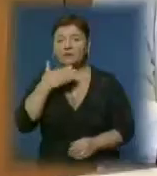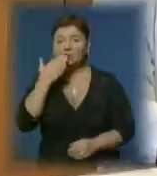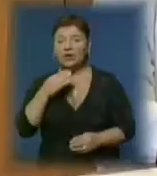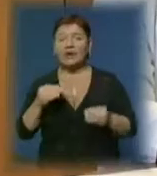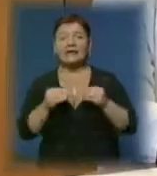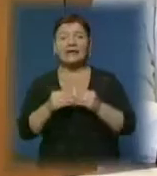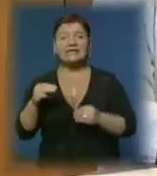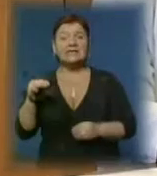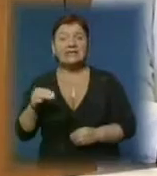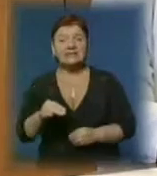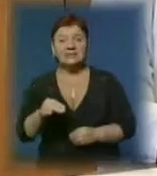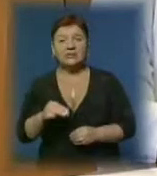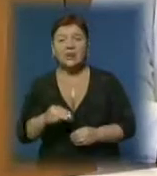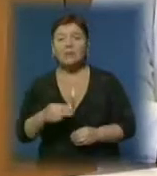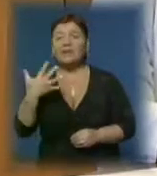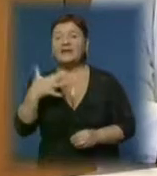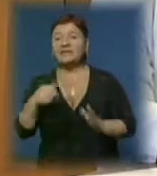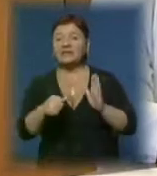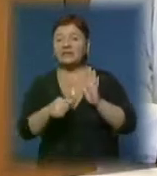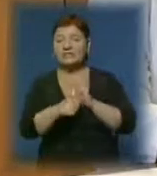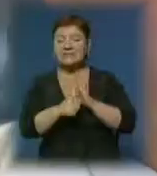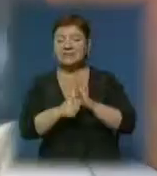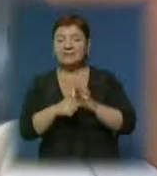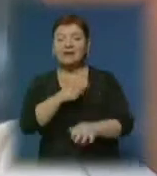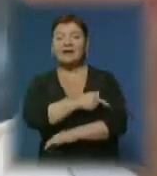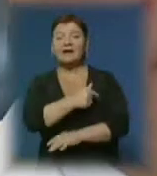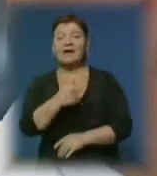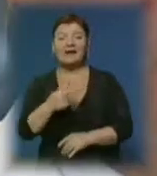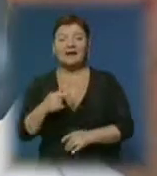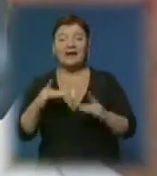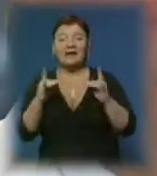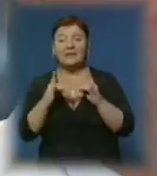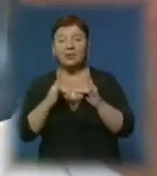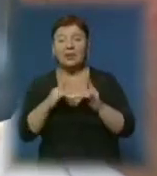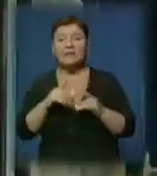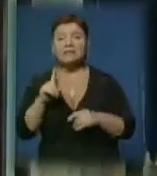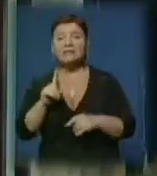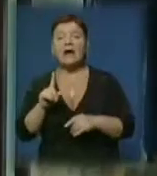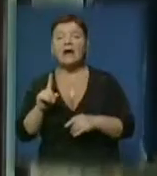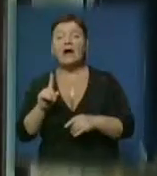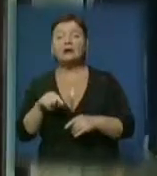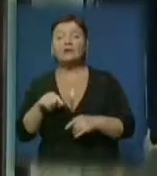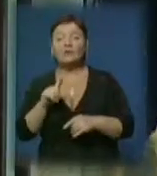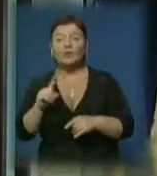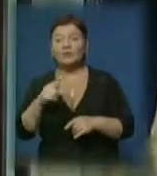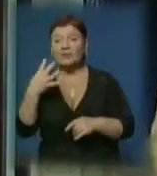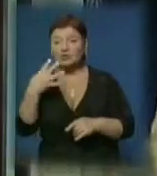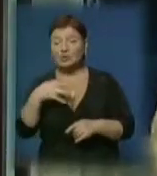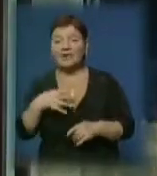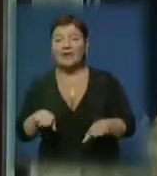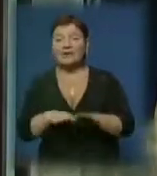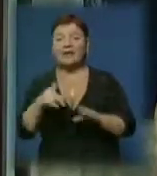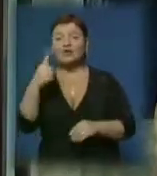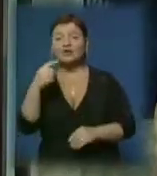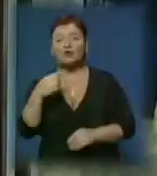10 тисяч населення припадає 56 лікарняних ліжок, за обласної норми – 40 ліжок. Відтак у місті планують скоротити